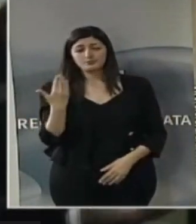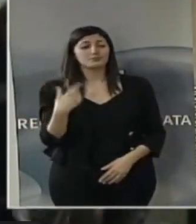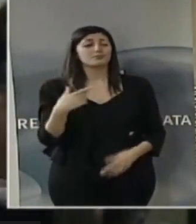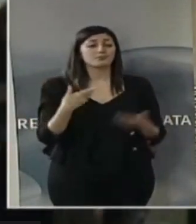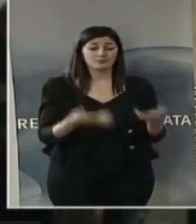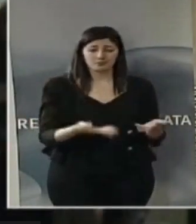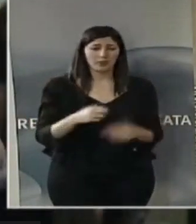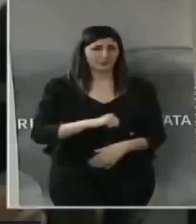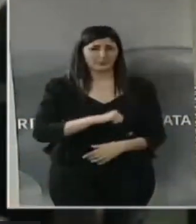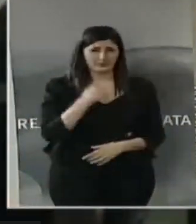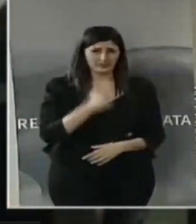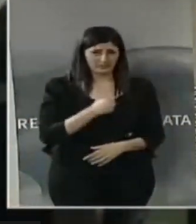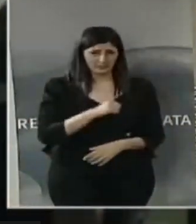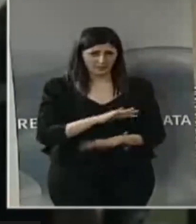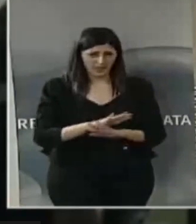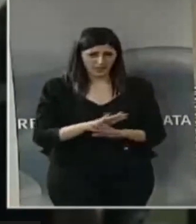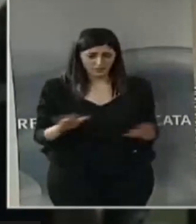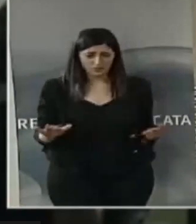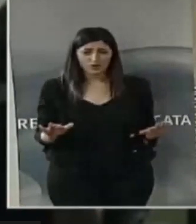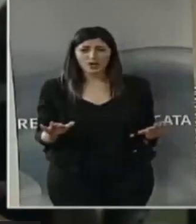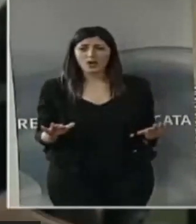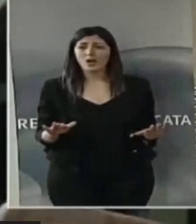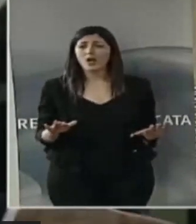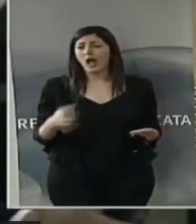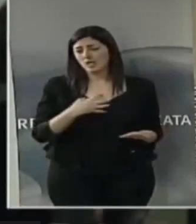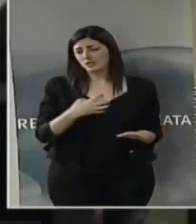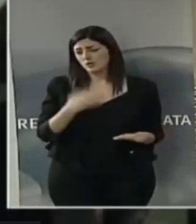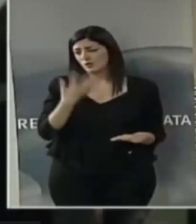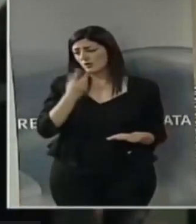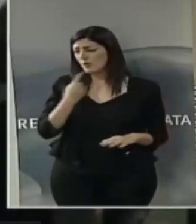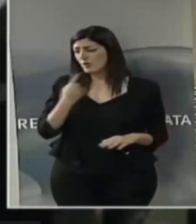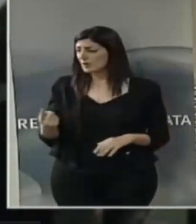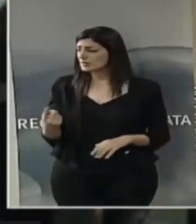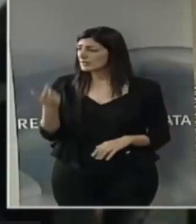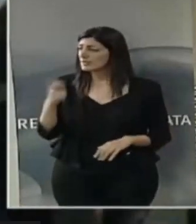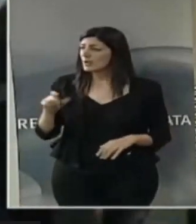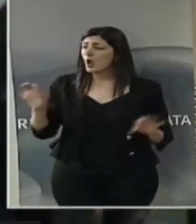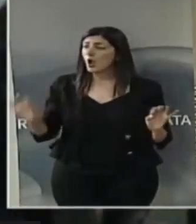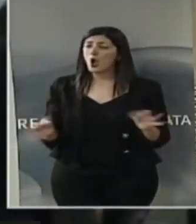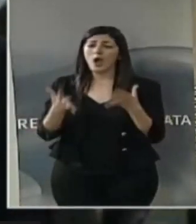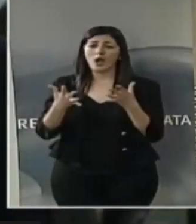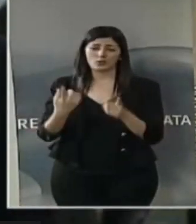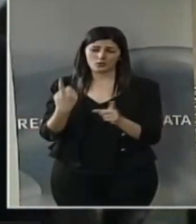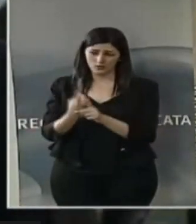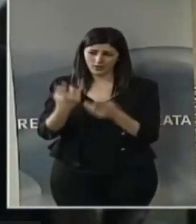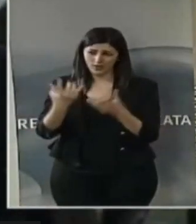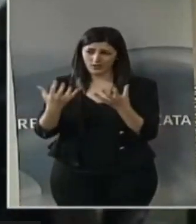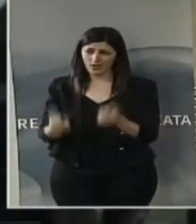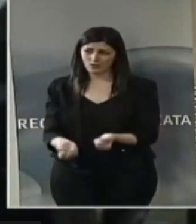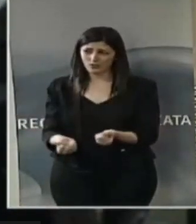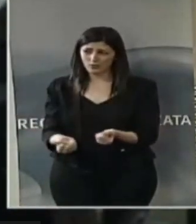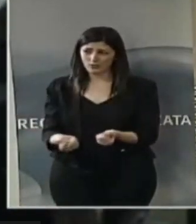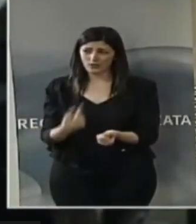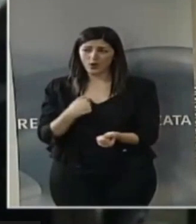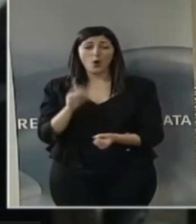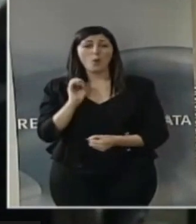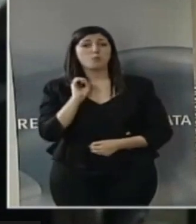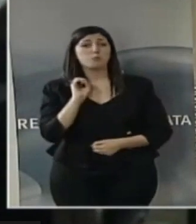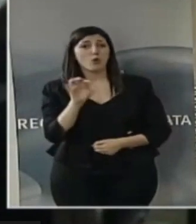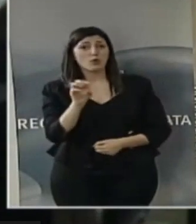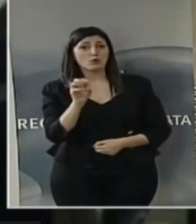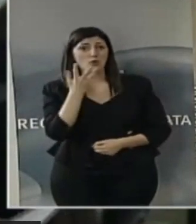dispiace, lo dico all'assessore, perché colga quest'occasione non perché io voglia fare il professore, ma per l'esperienza